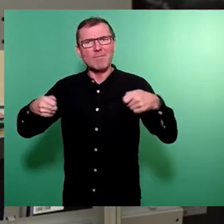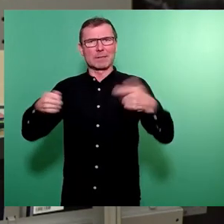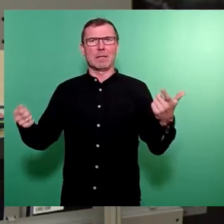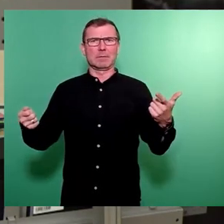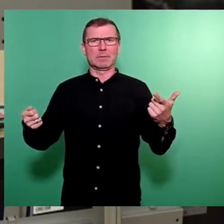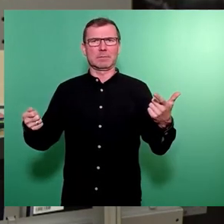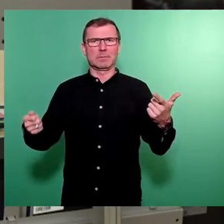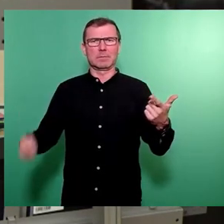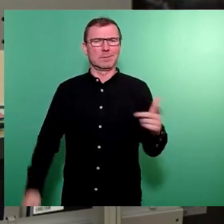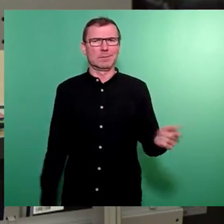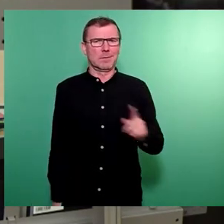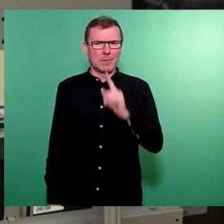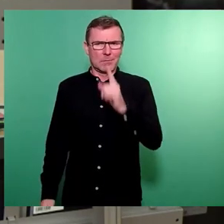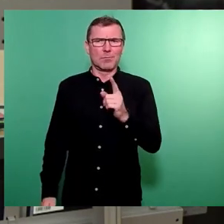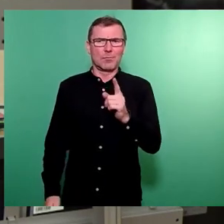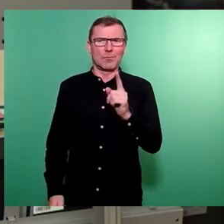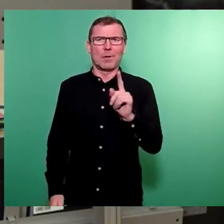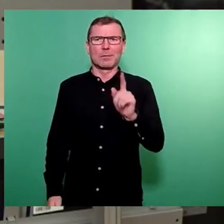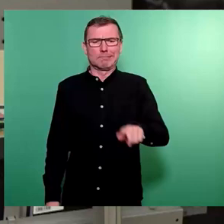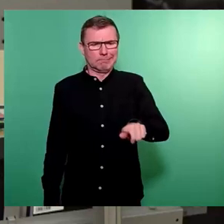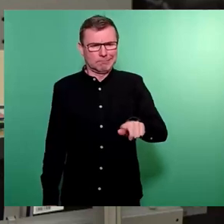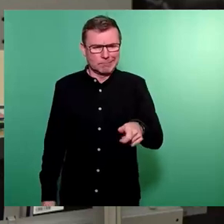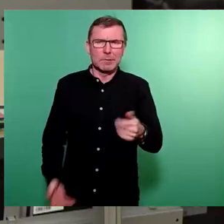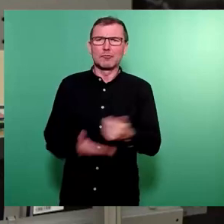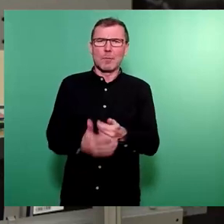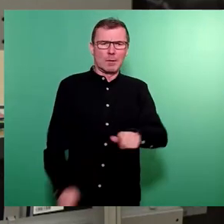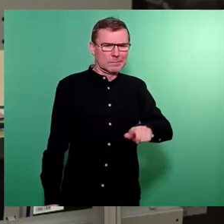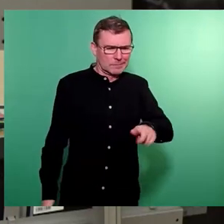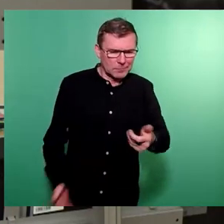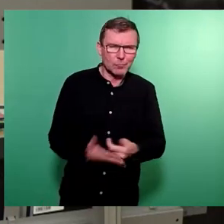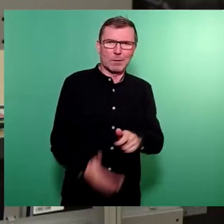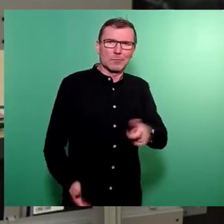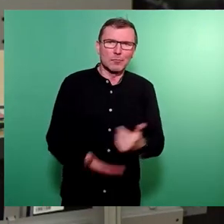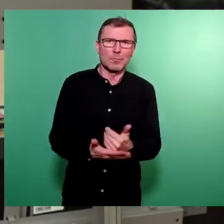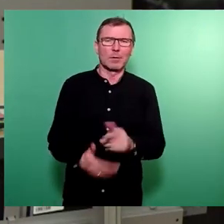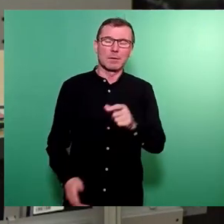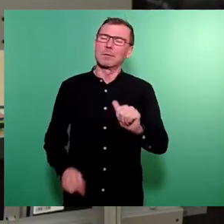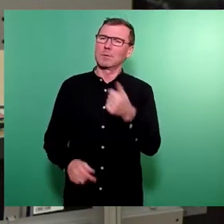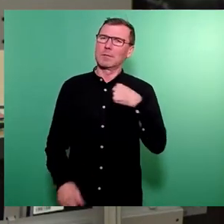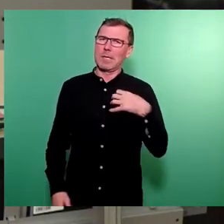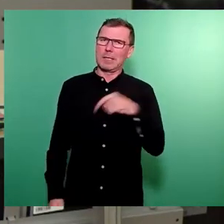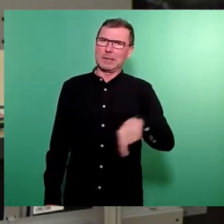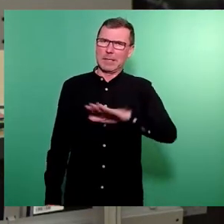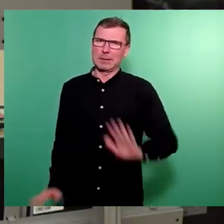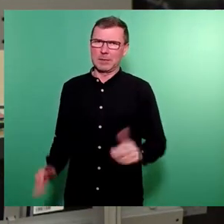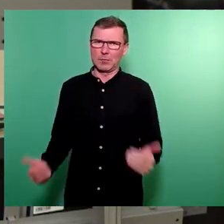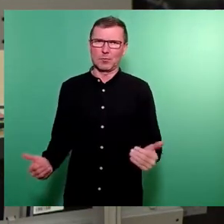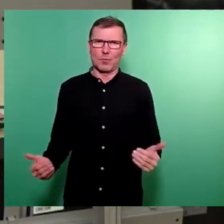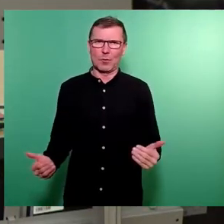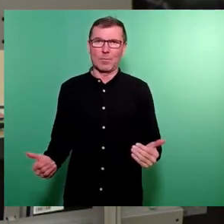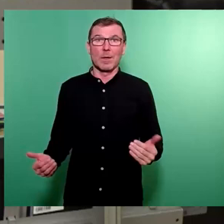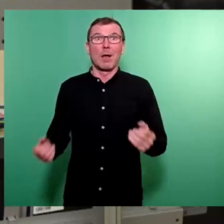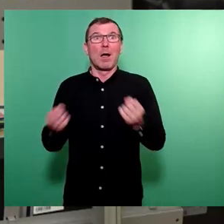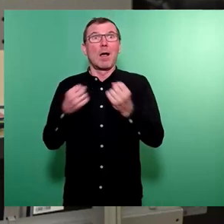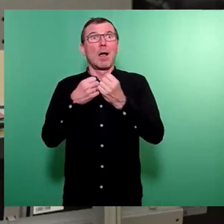nur an einem Sparhebel zu drehen. Und das ist, glaube ich, eine Besonderheit, die wir in Dresden haben. Und das ist jetzt, na klar, das